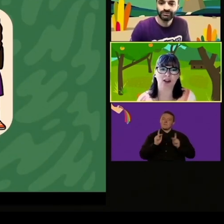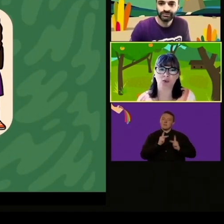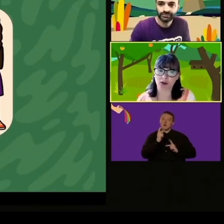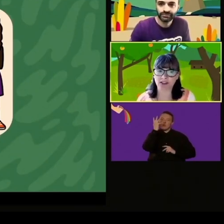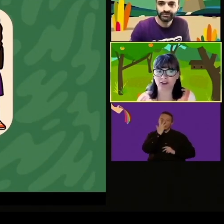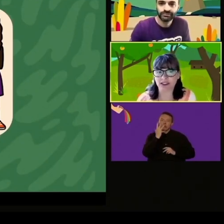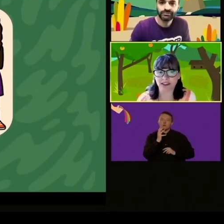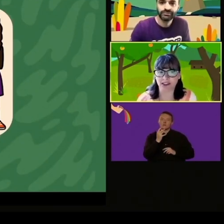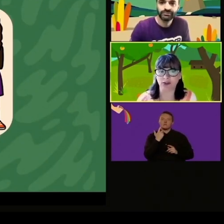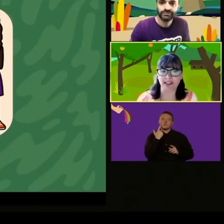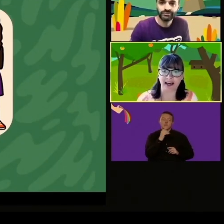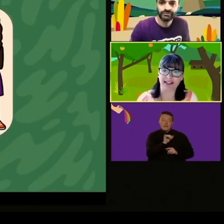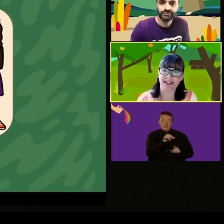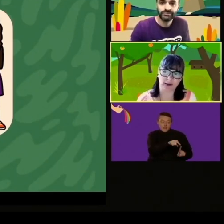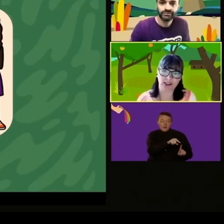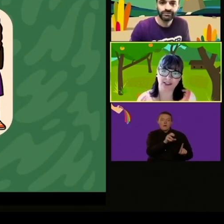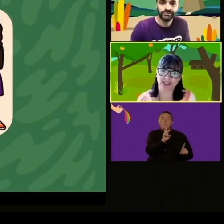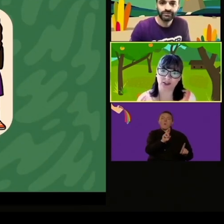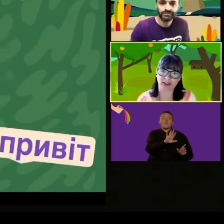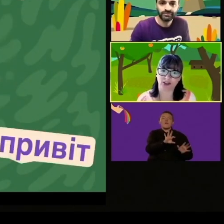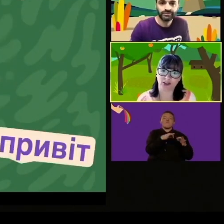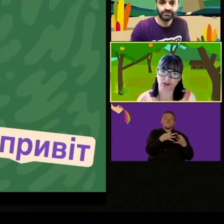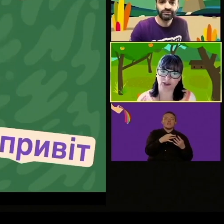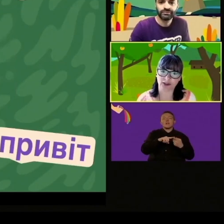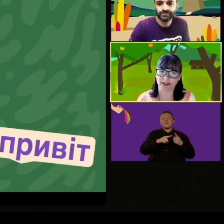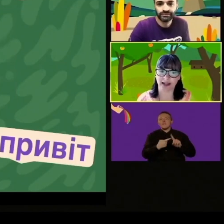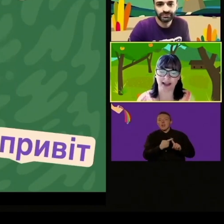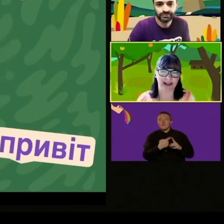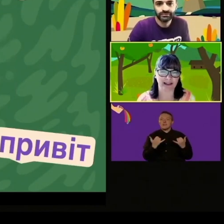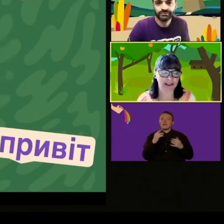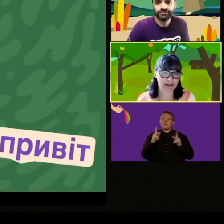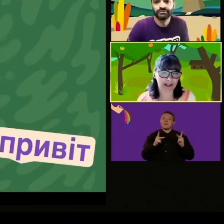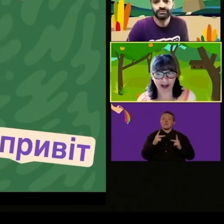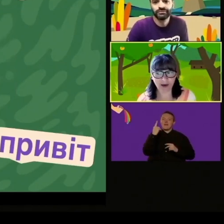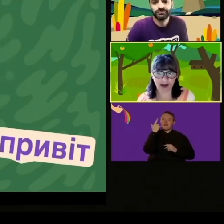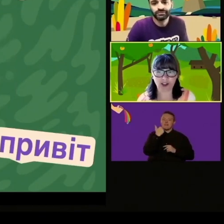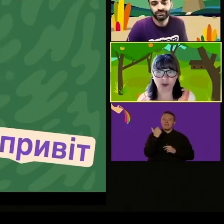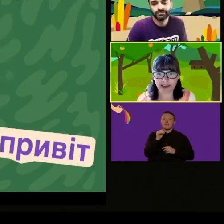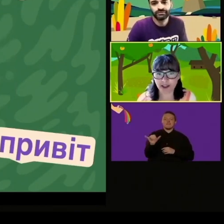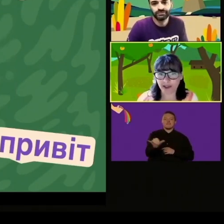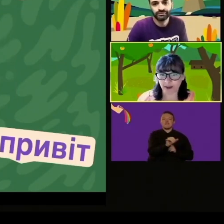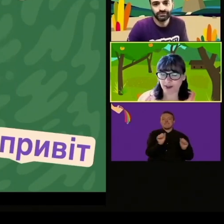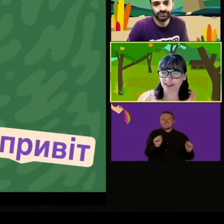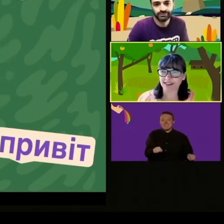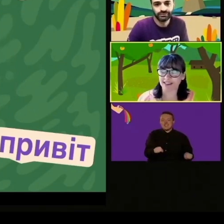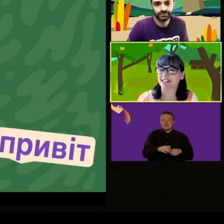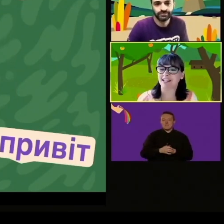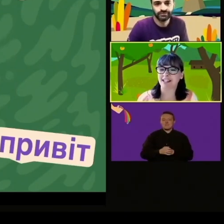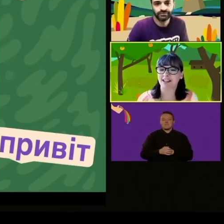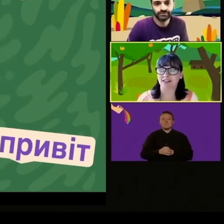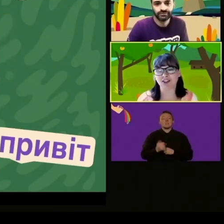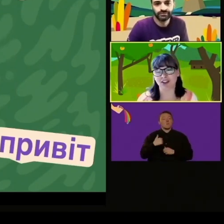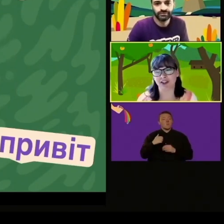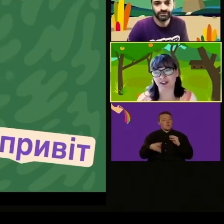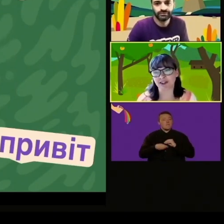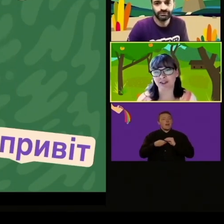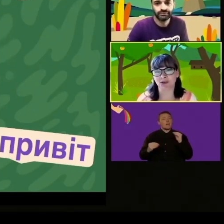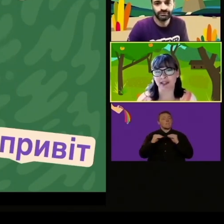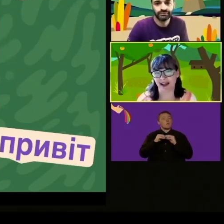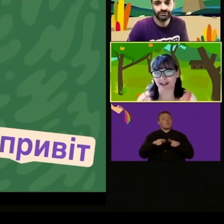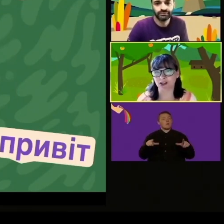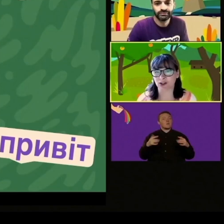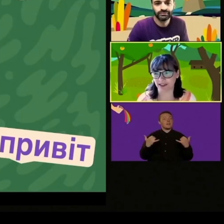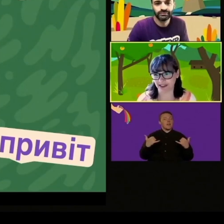aggiunto l'ucraniano e il coreano con diversi volontari che abbiamo nel mondo. Esistono anche